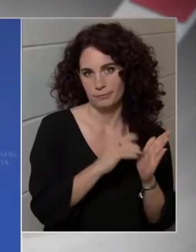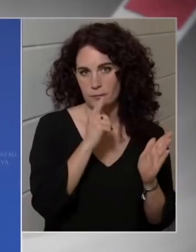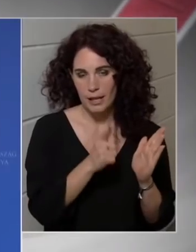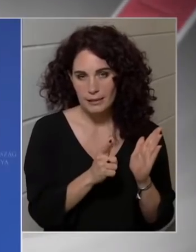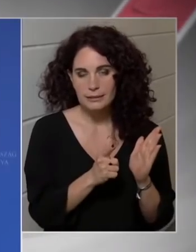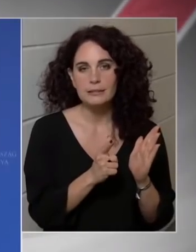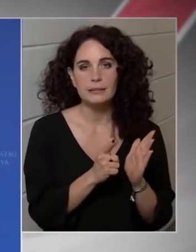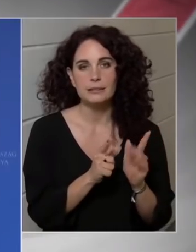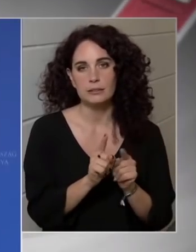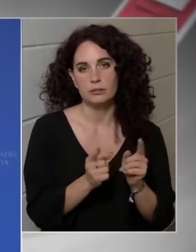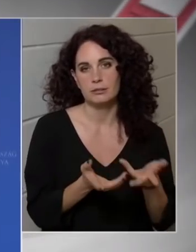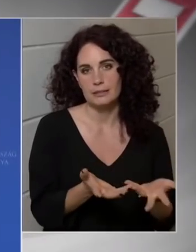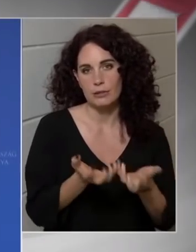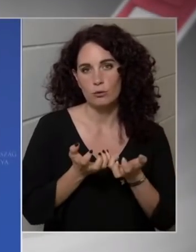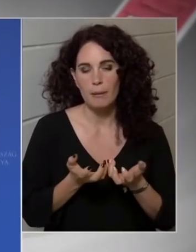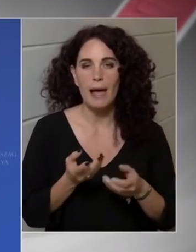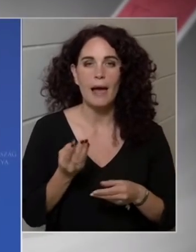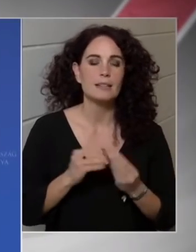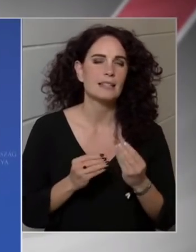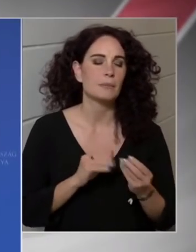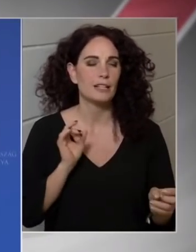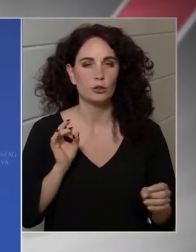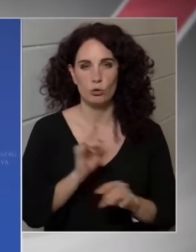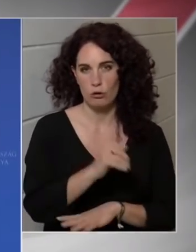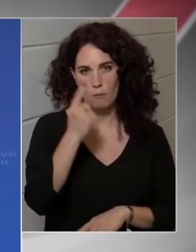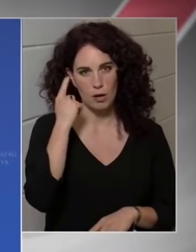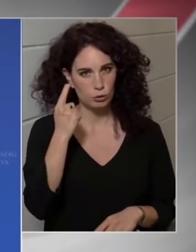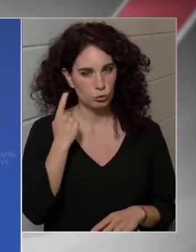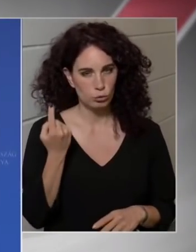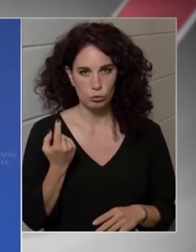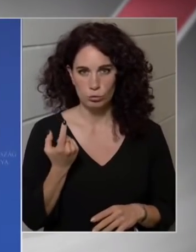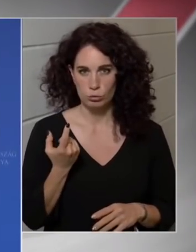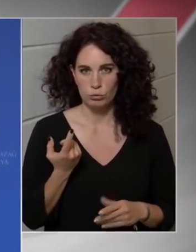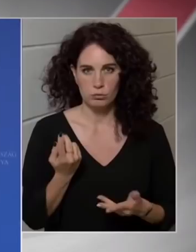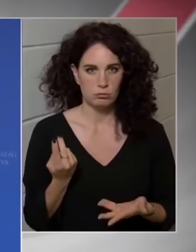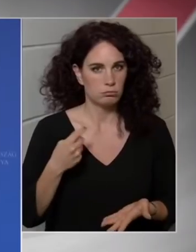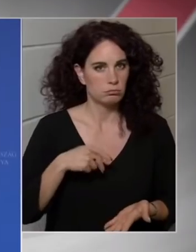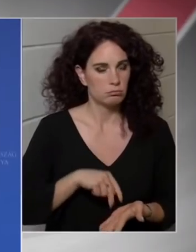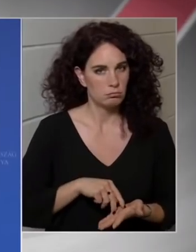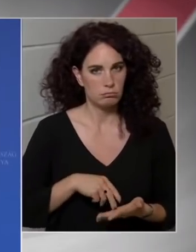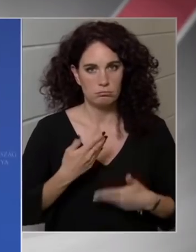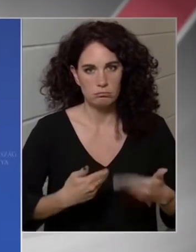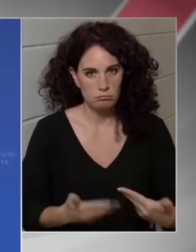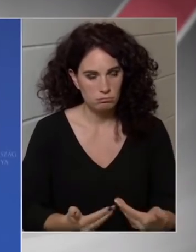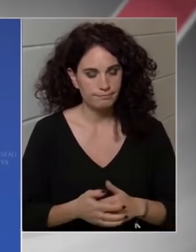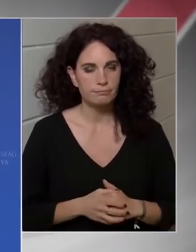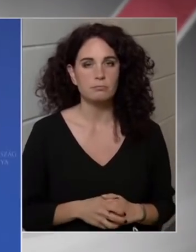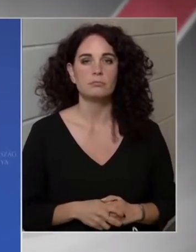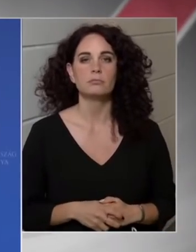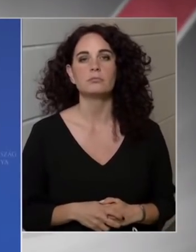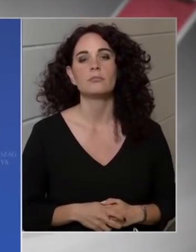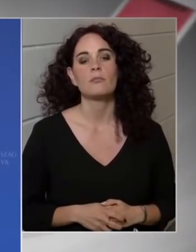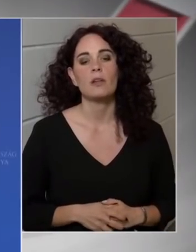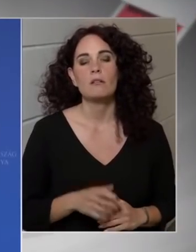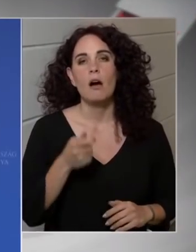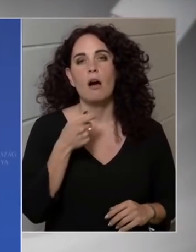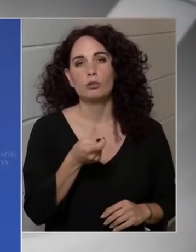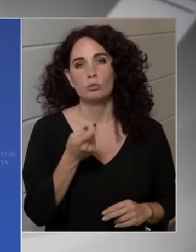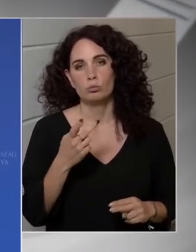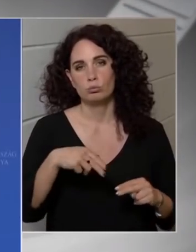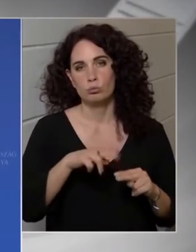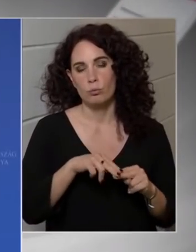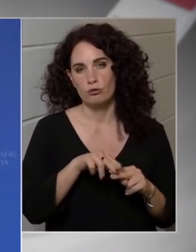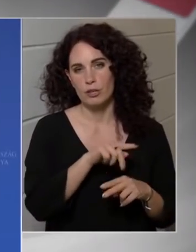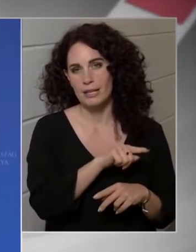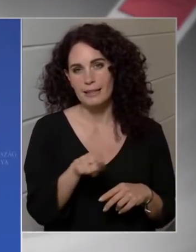csak azért is, hogy minél gyorsabban tudjunk lépni, és az adók nagy részénél éves